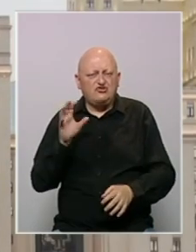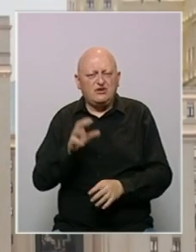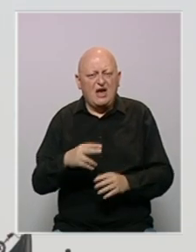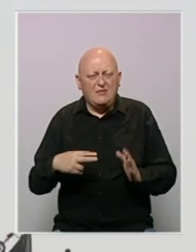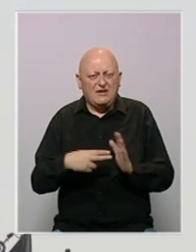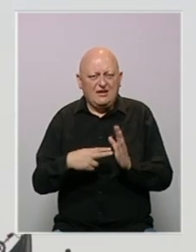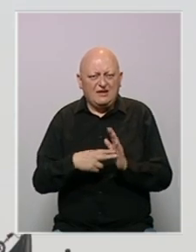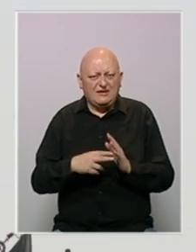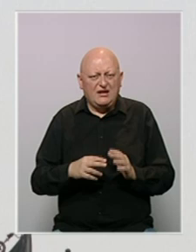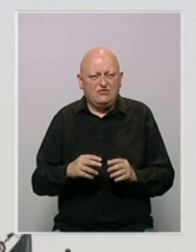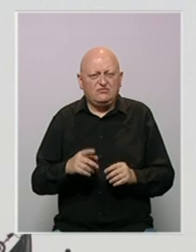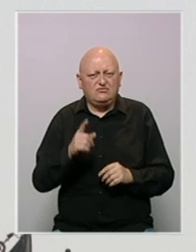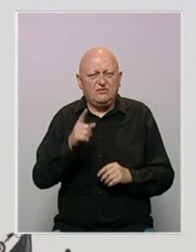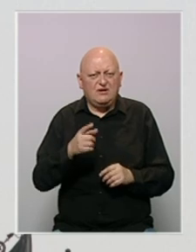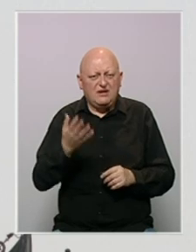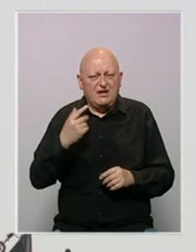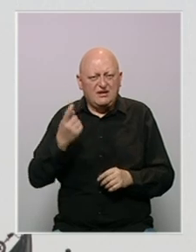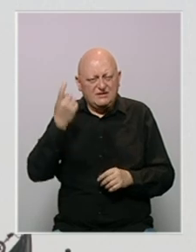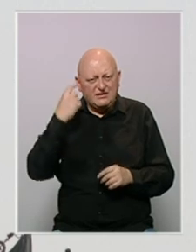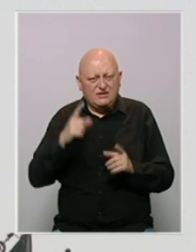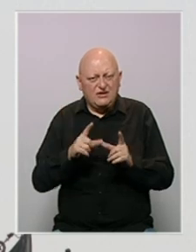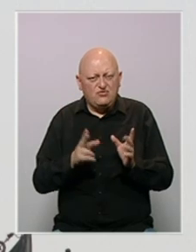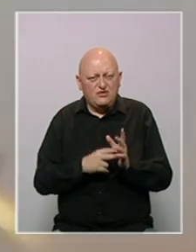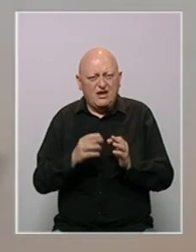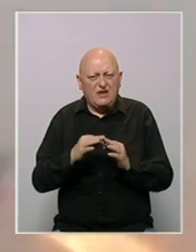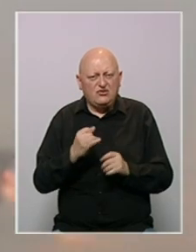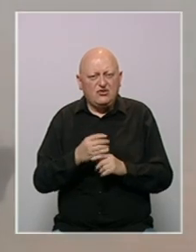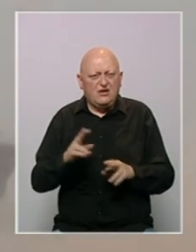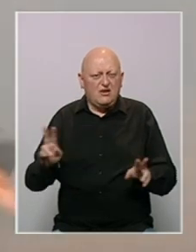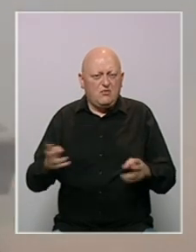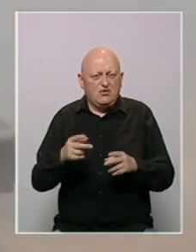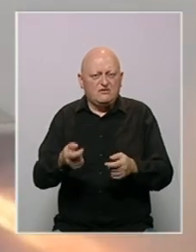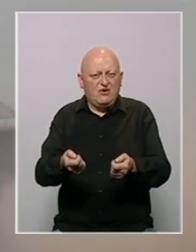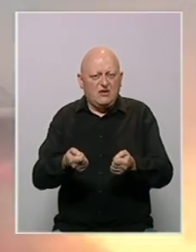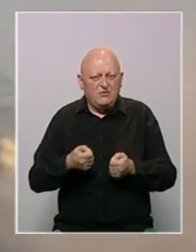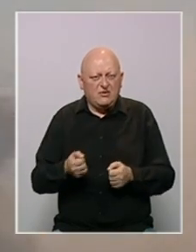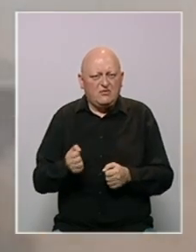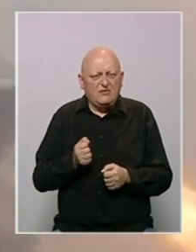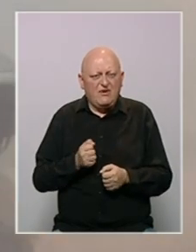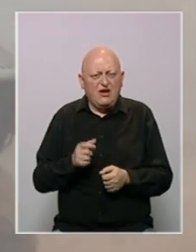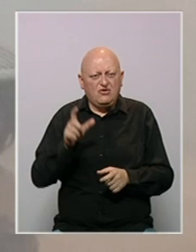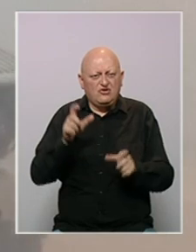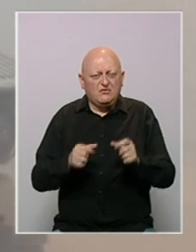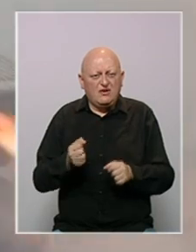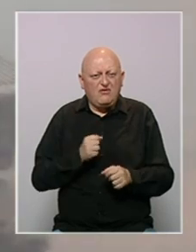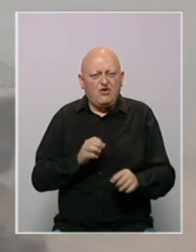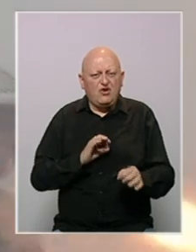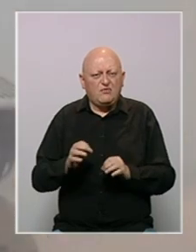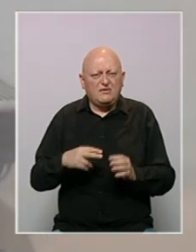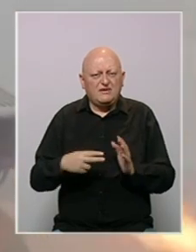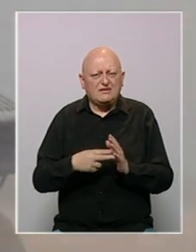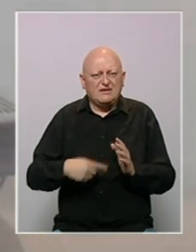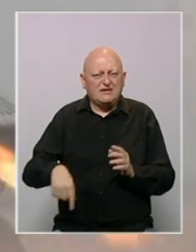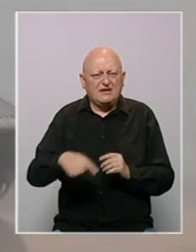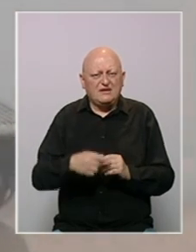terorističkih napada na elektranu. Ranije je generalni sekretar UENA Antonio Guterres pozvao na povlačenje vojnog osoblja i vojne